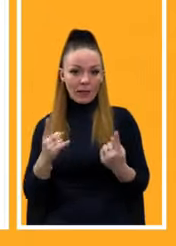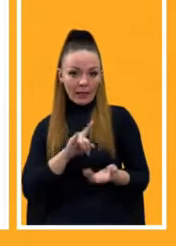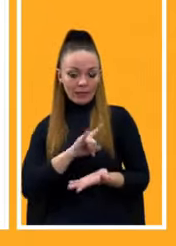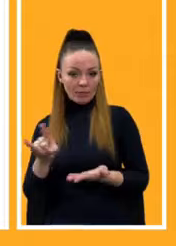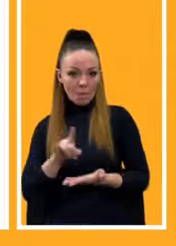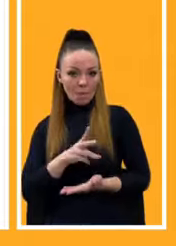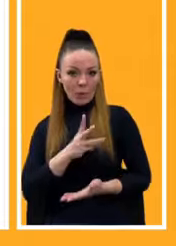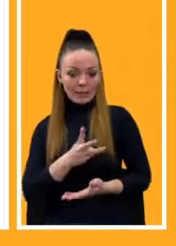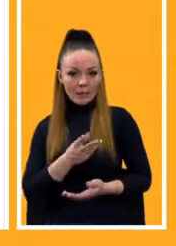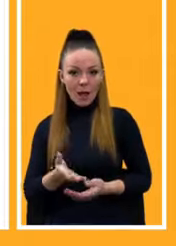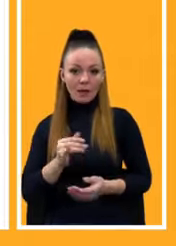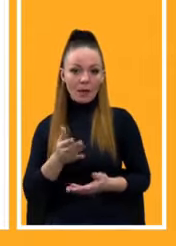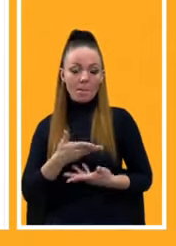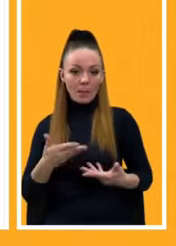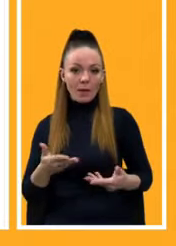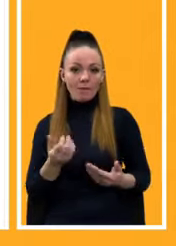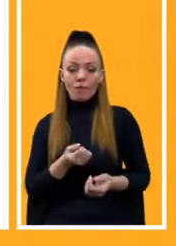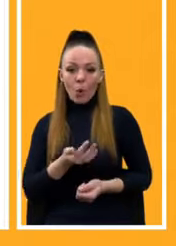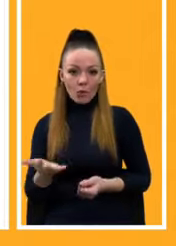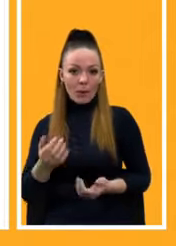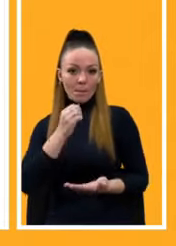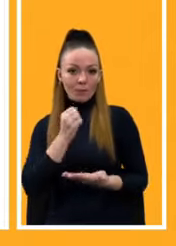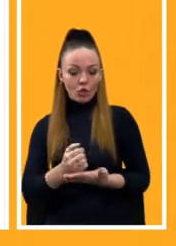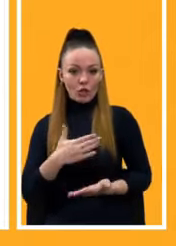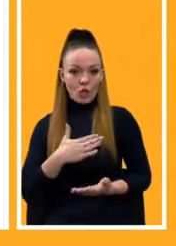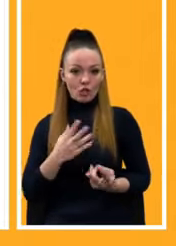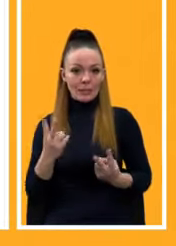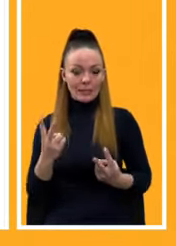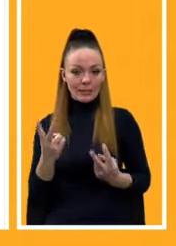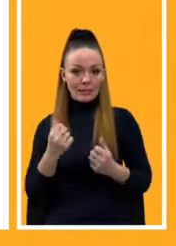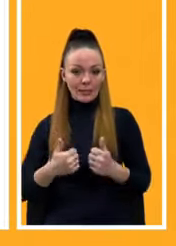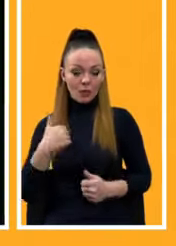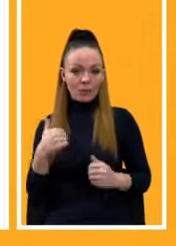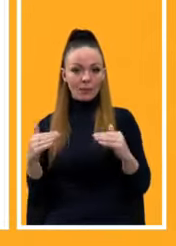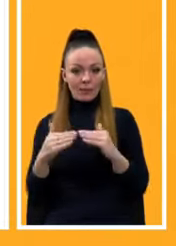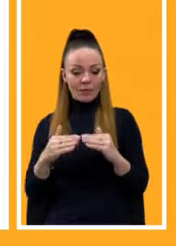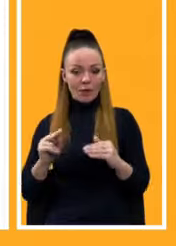І ми підтверджуємо наш статус як рівноцінного партнера ЄС.